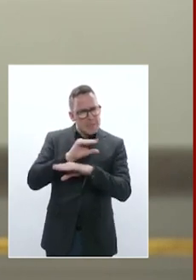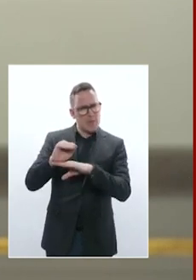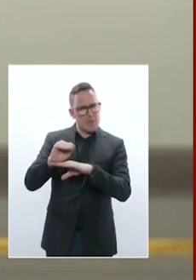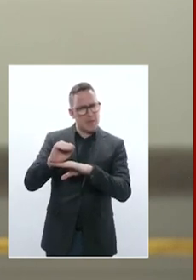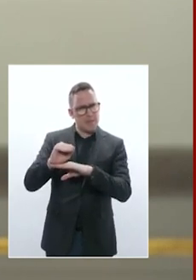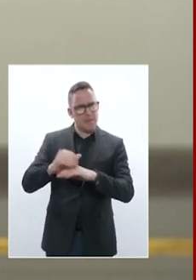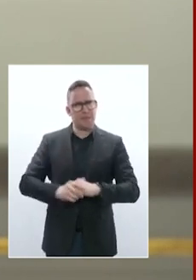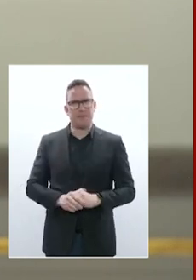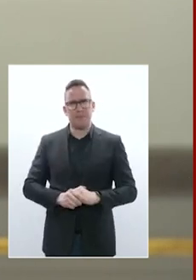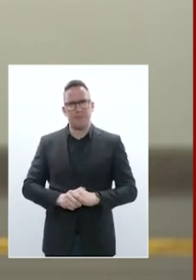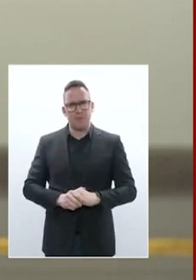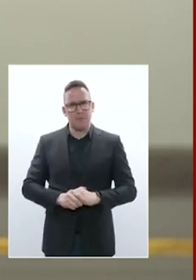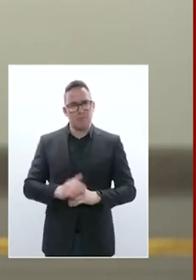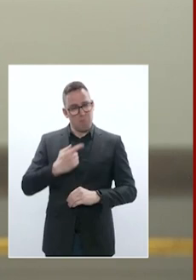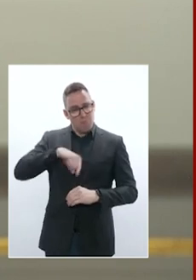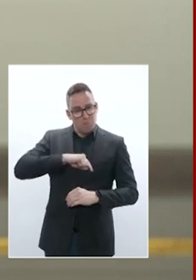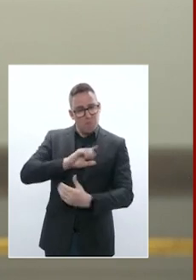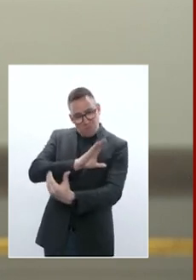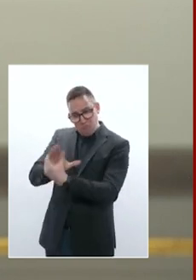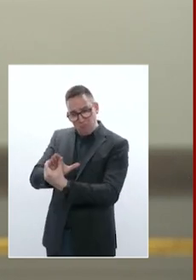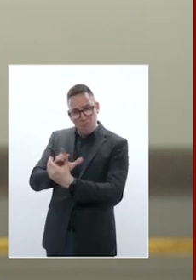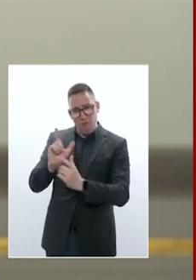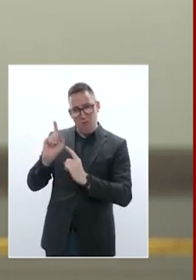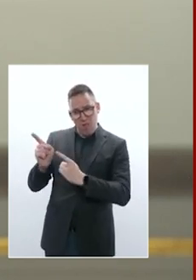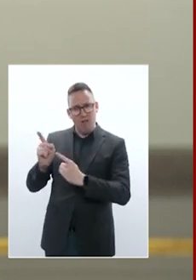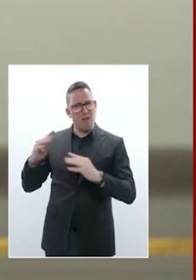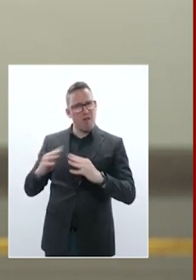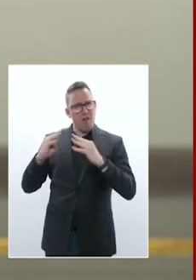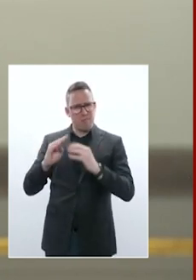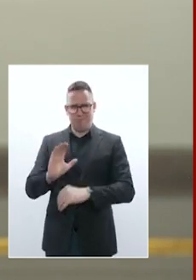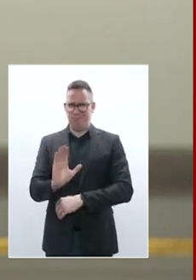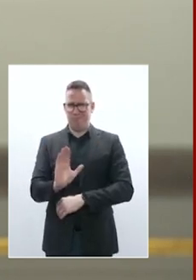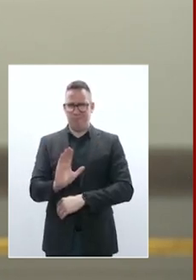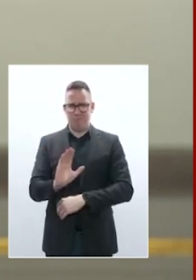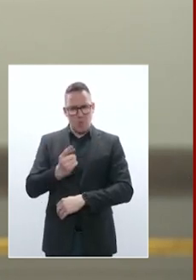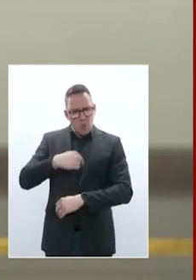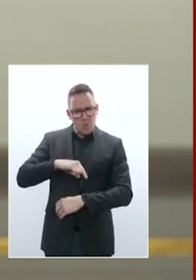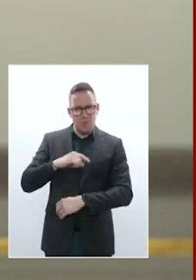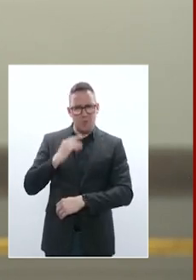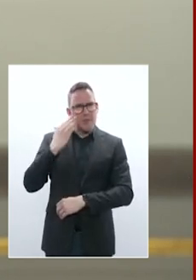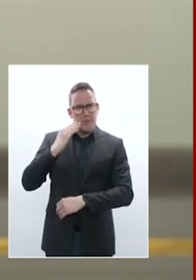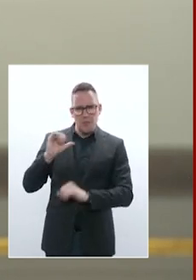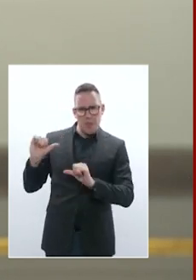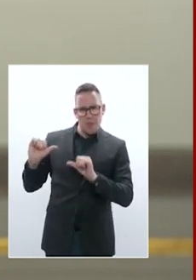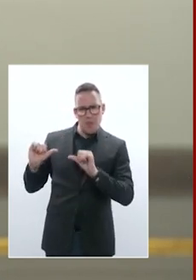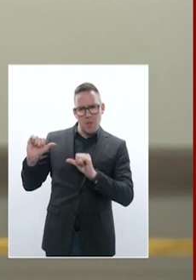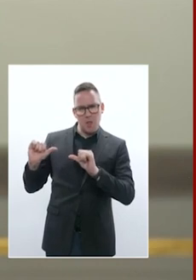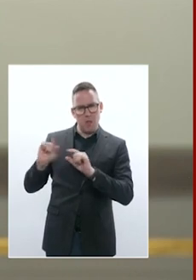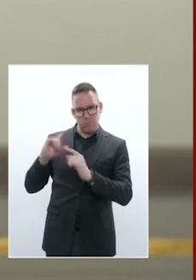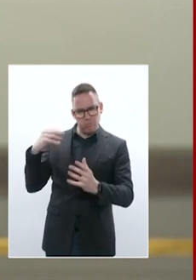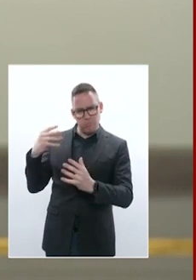avec le peuple russe et que nous sommes déterminés à garder la maîtrise de l'escalade, comme nous l'avons fait avec succès depuis le début du conflit.